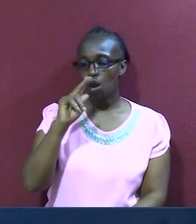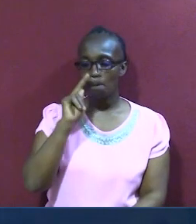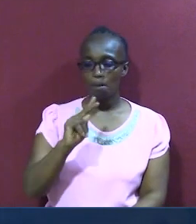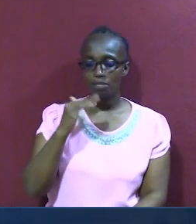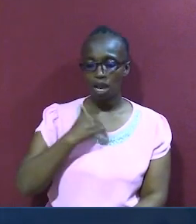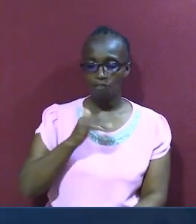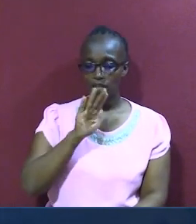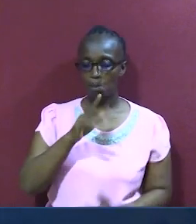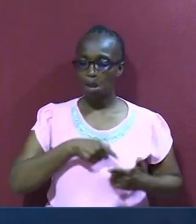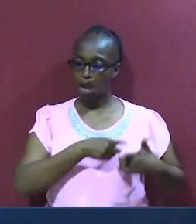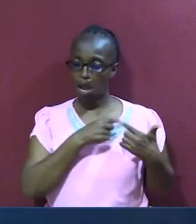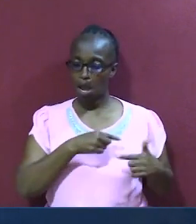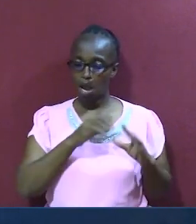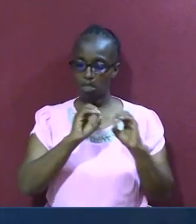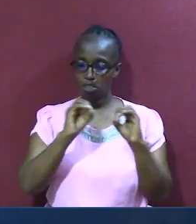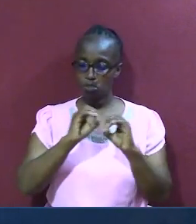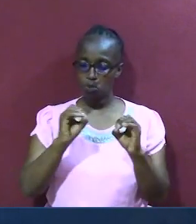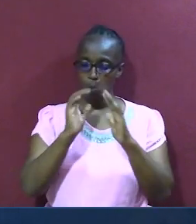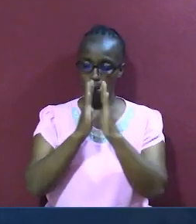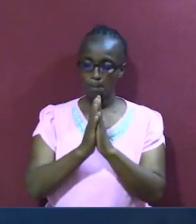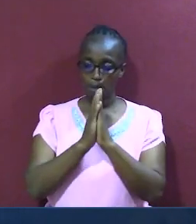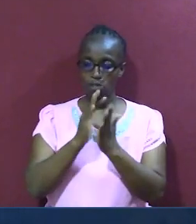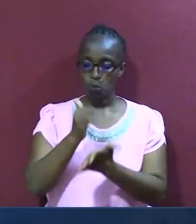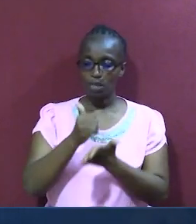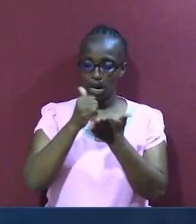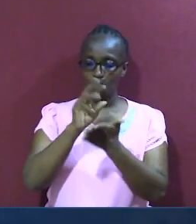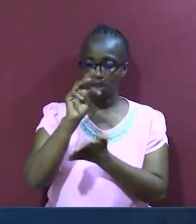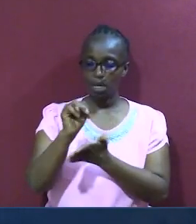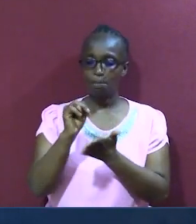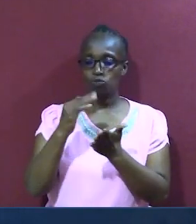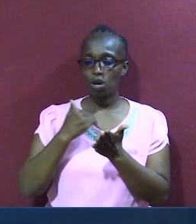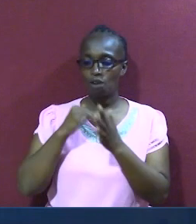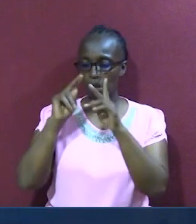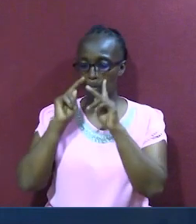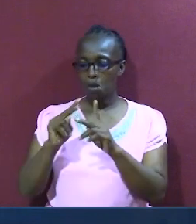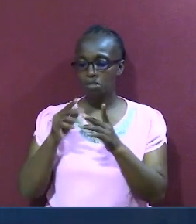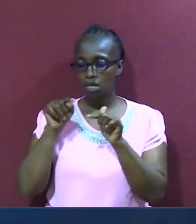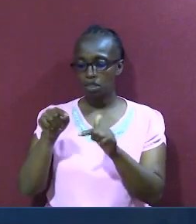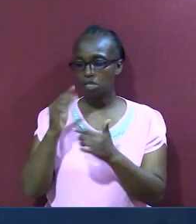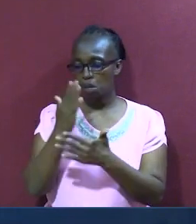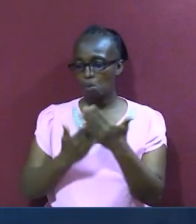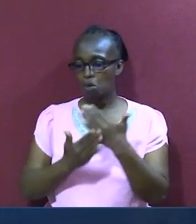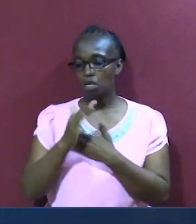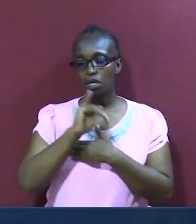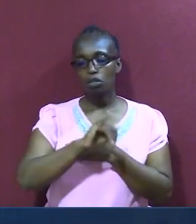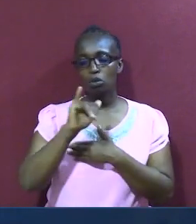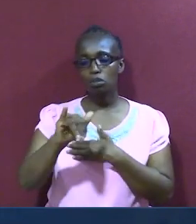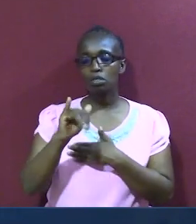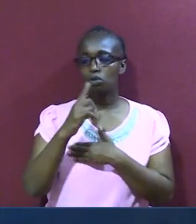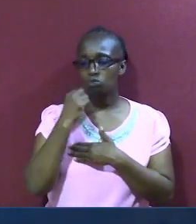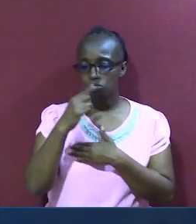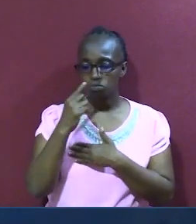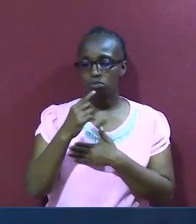yao, mungu wa mbinguni wasaidie, ili wakapate kuwa na amani siku ya leo, wale ambao mungu wa mbinguni,